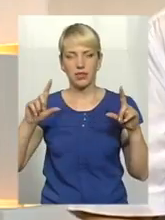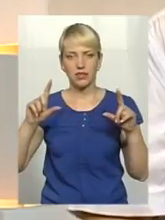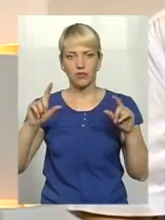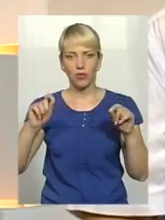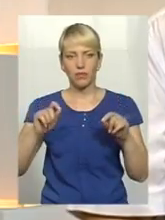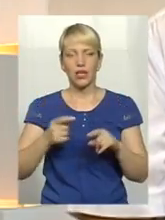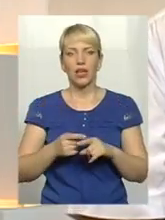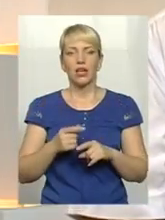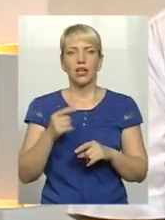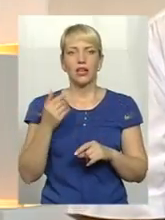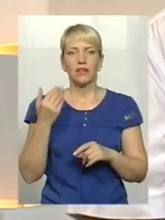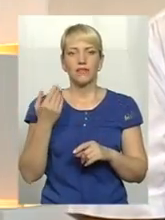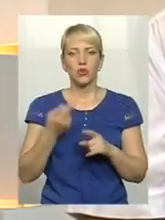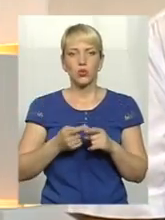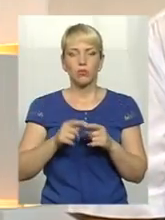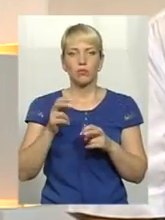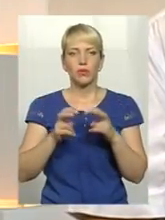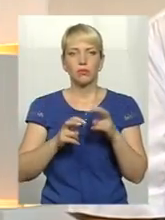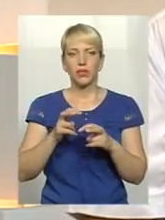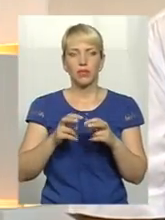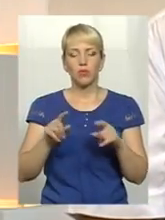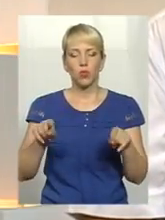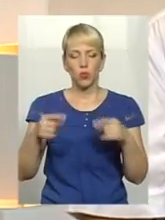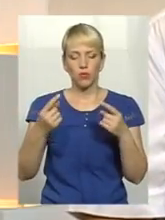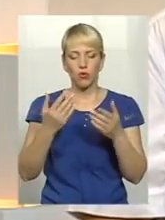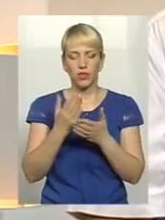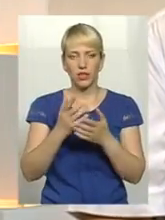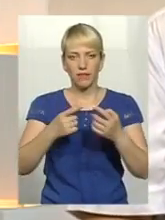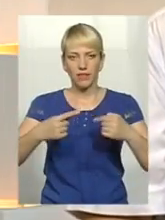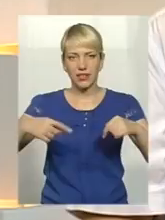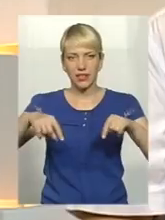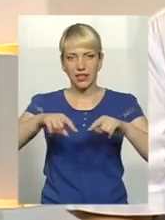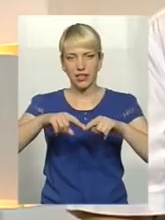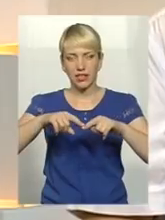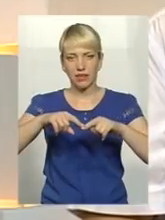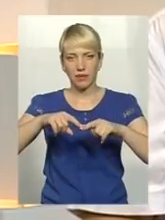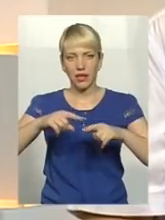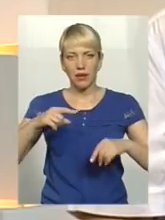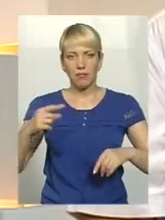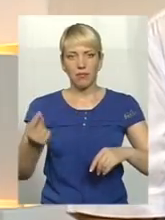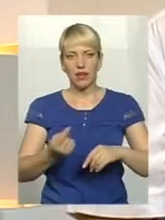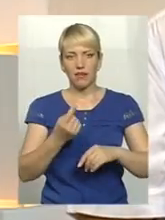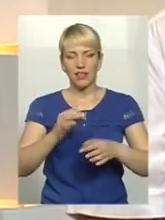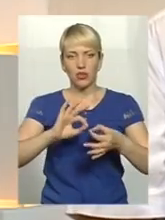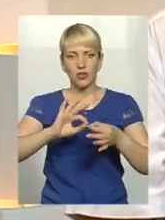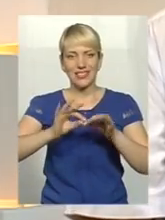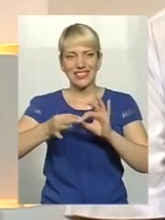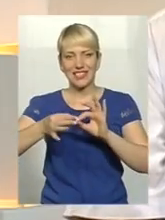В цьому підприємстві утворене відділення первинного і складного